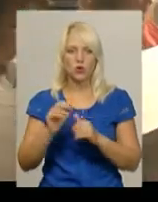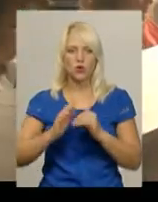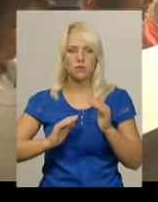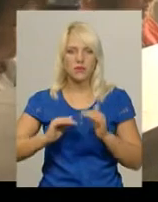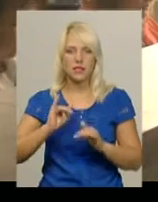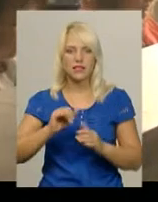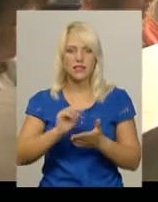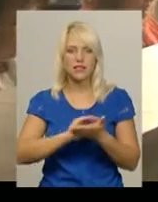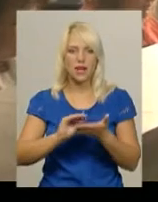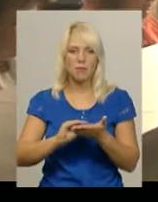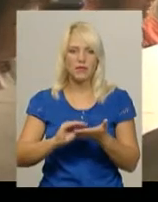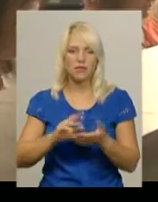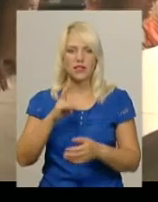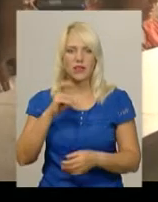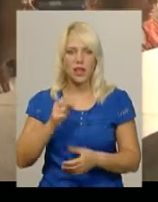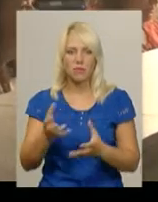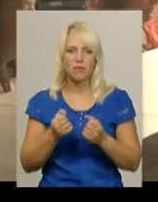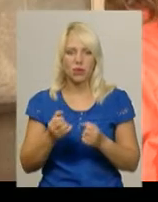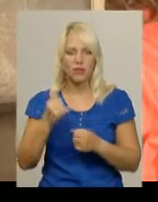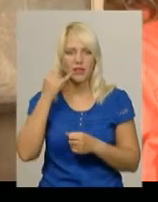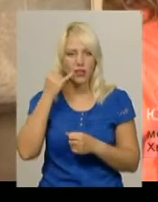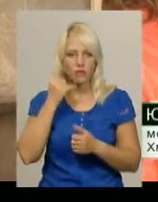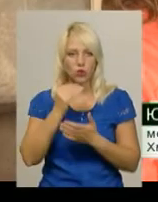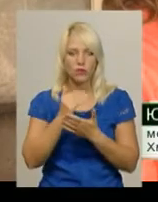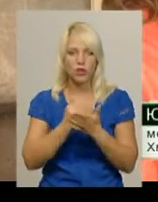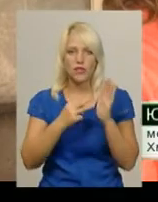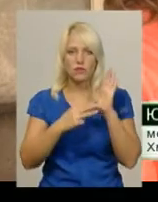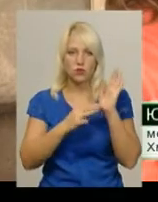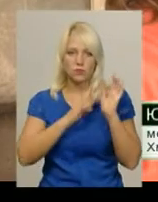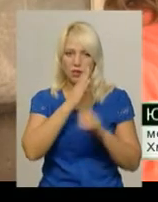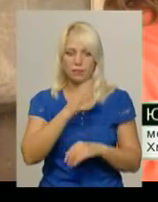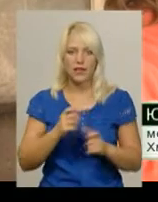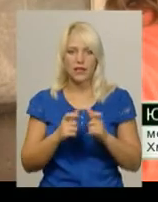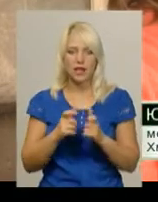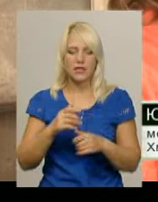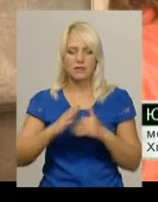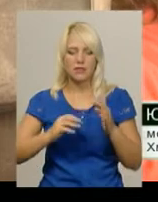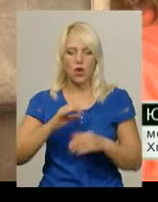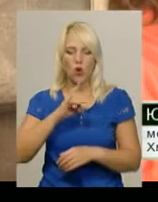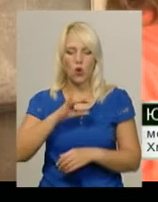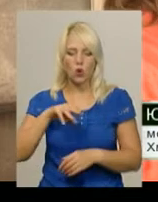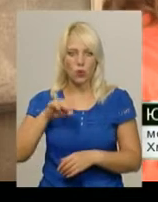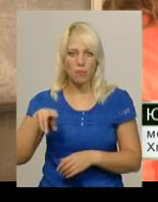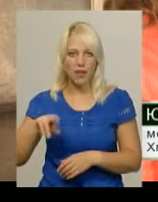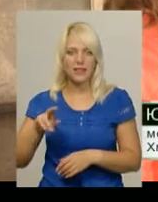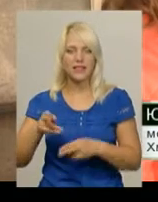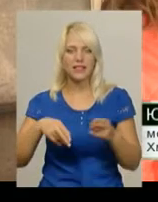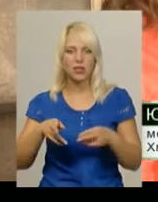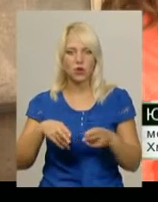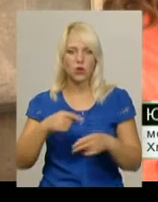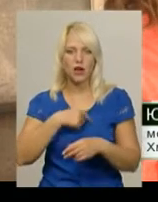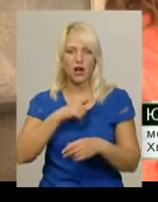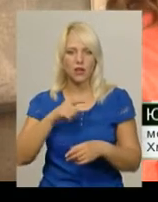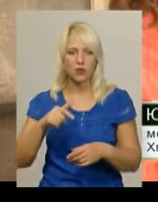записувати на прийом у телефонному режимі з восьмої ранку. «Талони до спеціалістів – ортопед, травматолог, хірург, окуліст, кардіолог